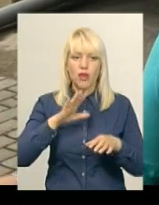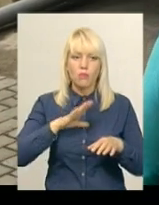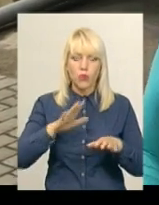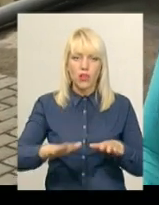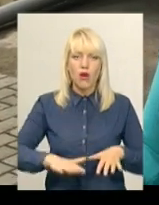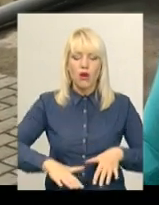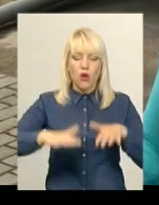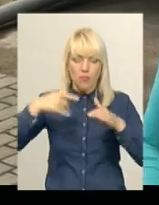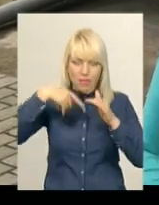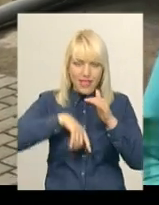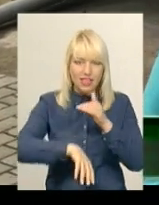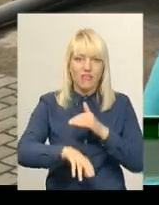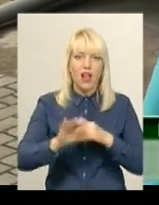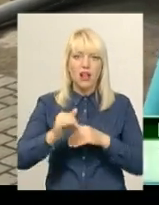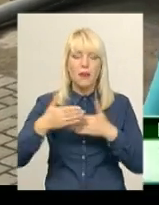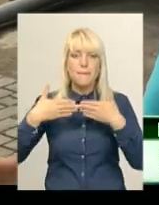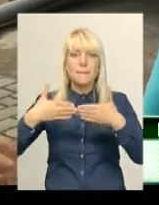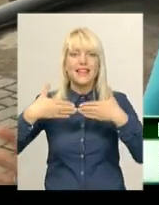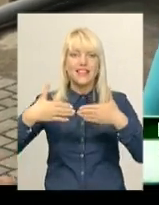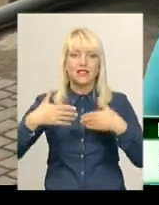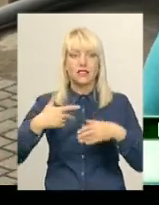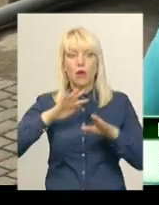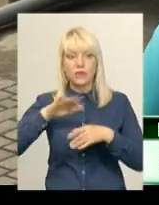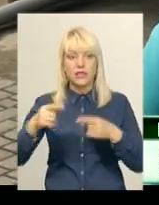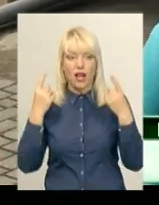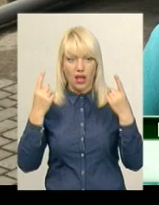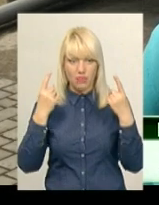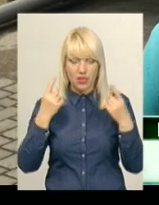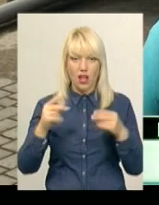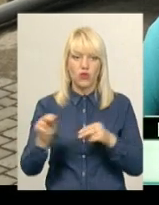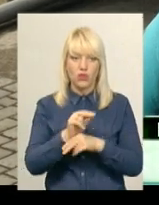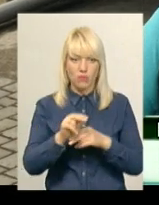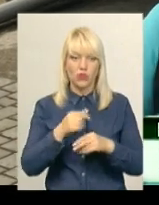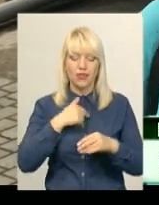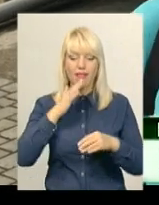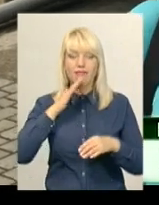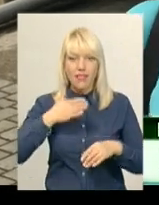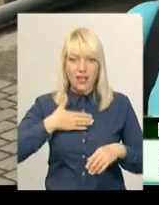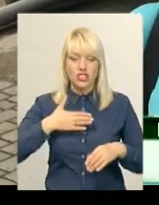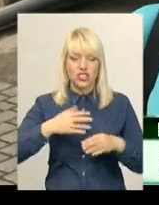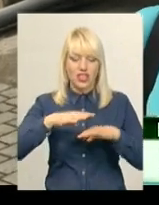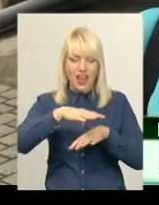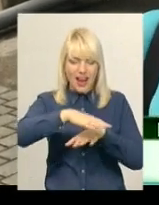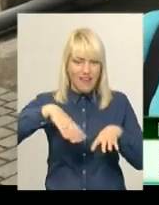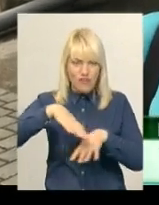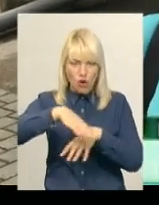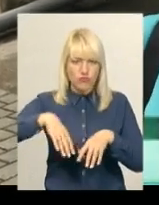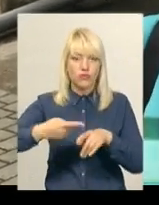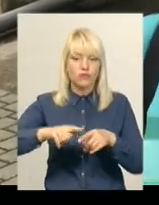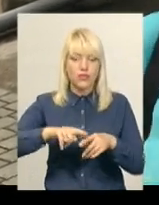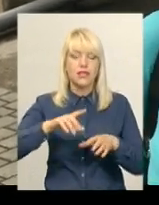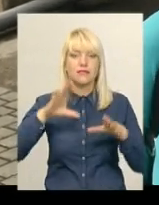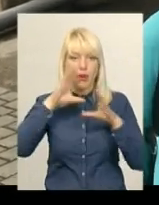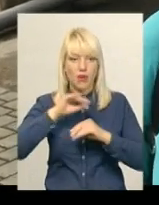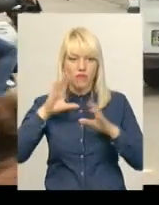після ремонту капітального, більше-менше нормально було, лівньовки наші справлялись. Але так якщо погані лівньовки йдуть у по